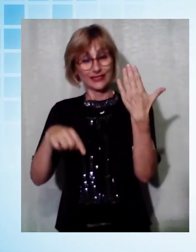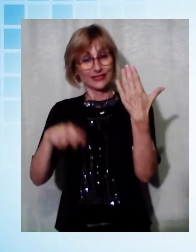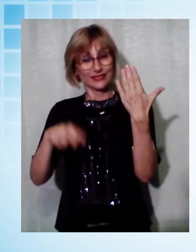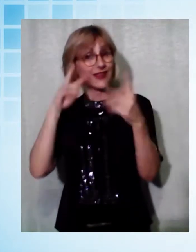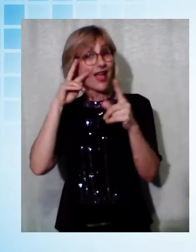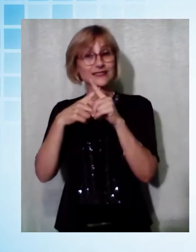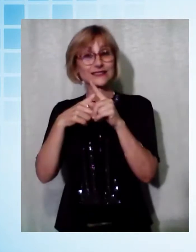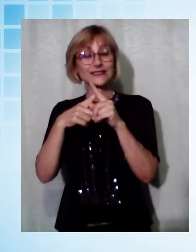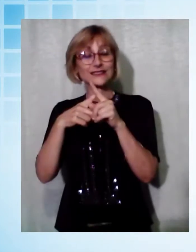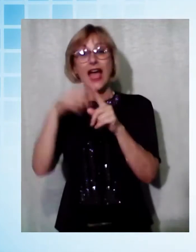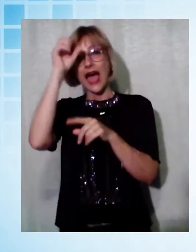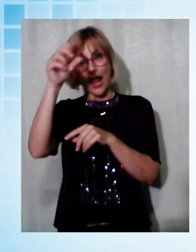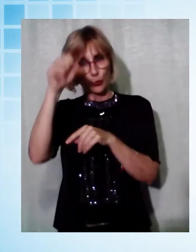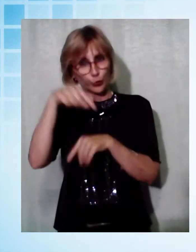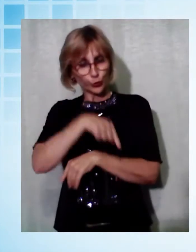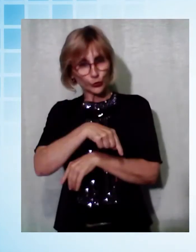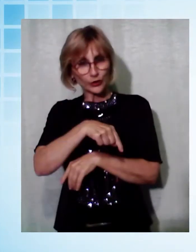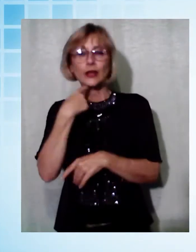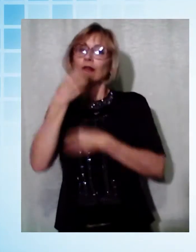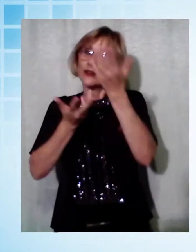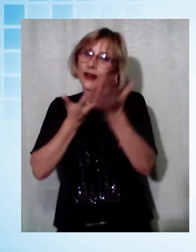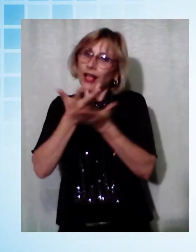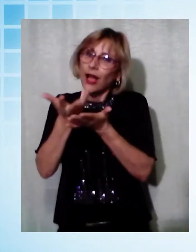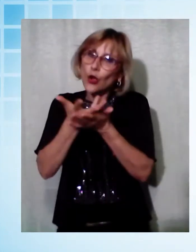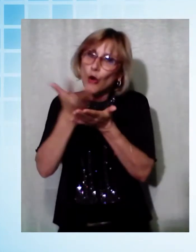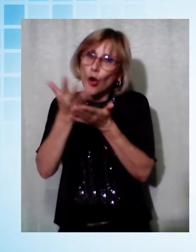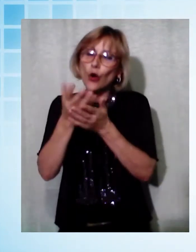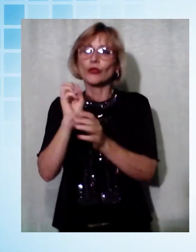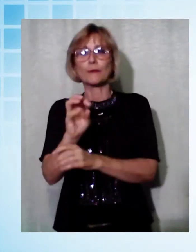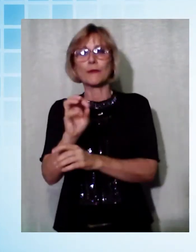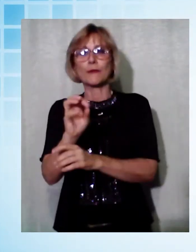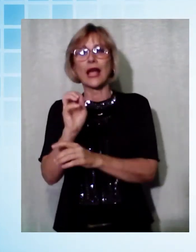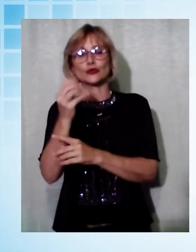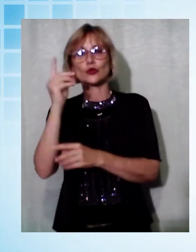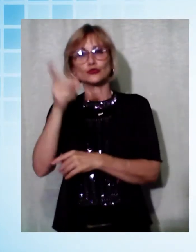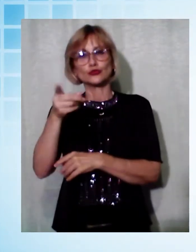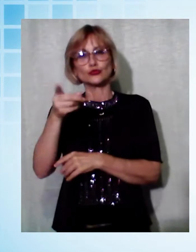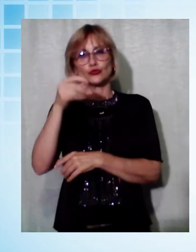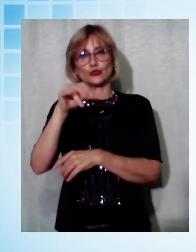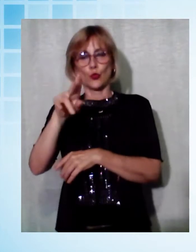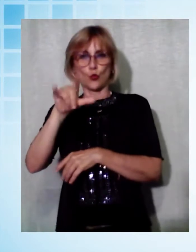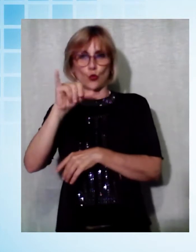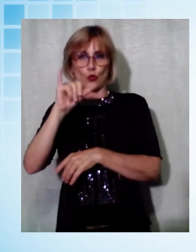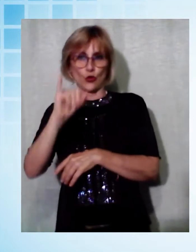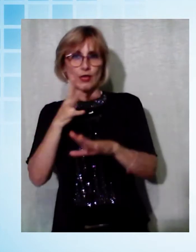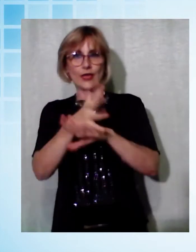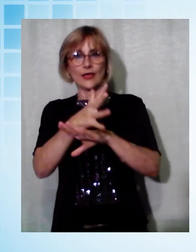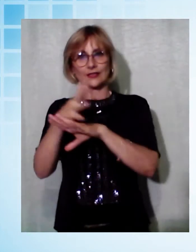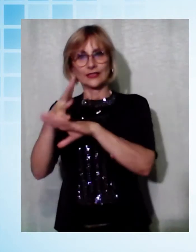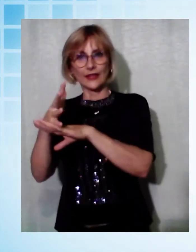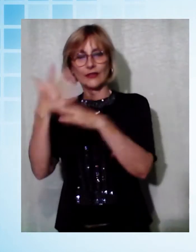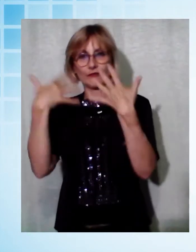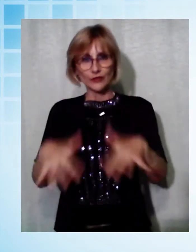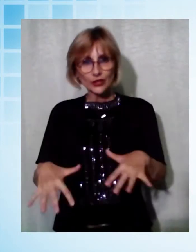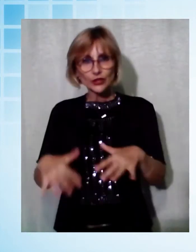ricordato la figura del maestro Giulio. Al termine degli interventi è avvenuta la scopertura del cippo in pietra di matraia in ricordo